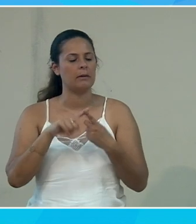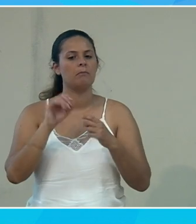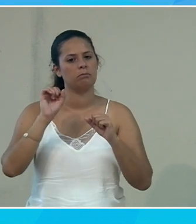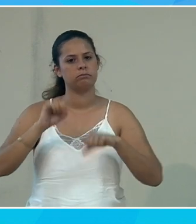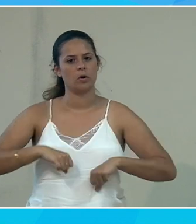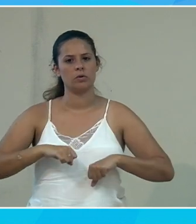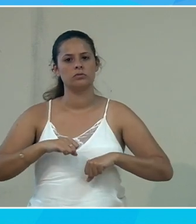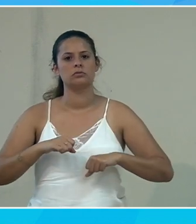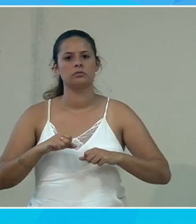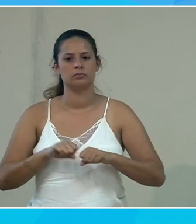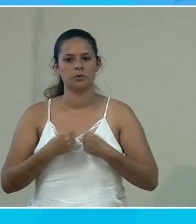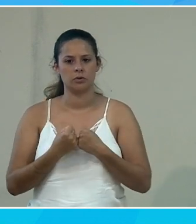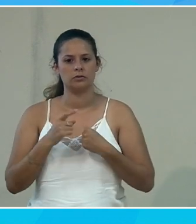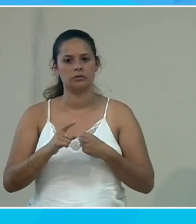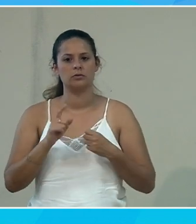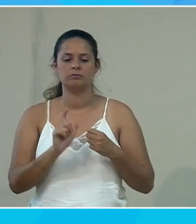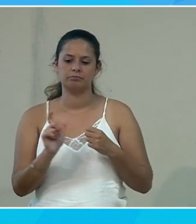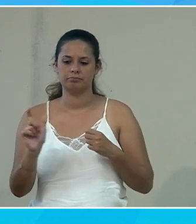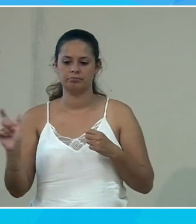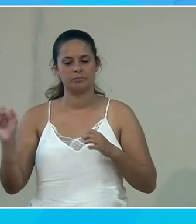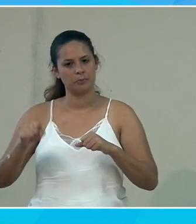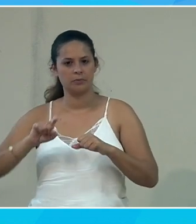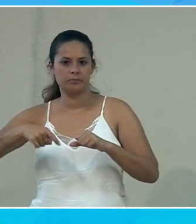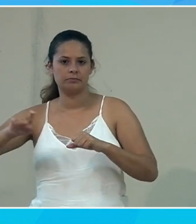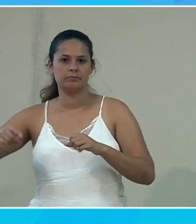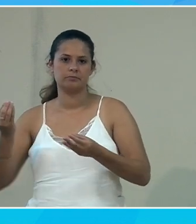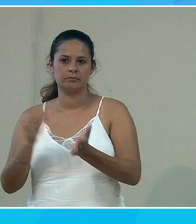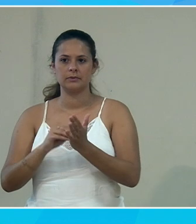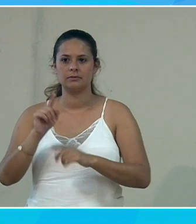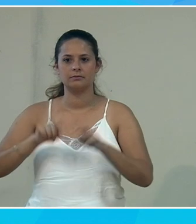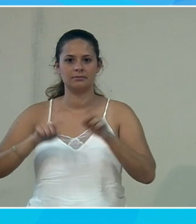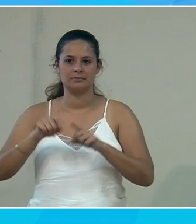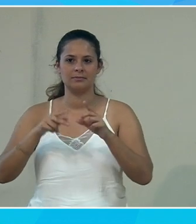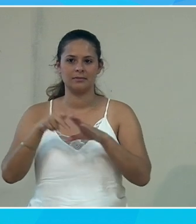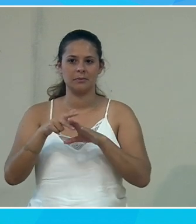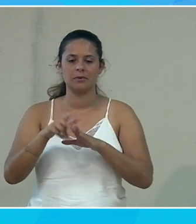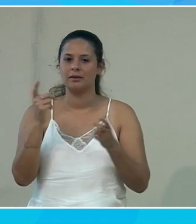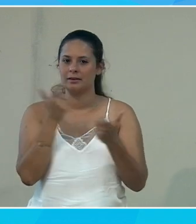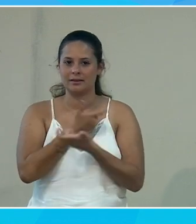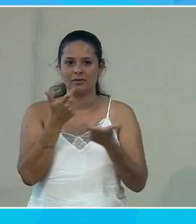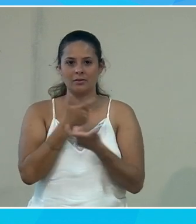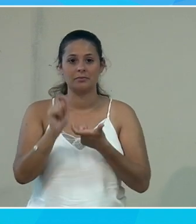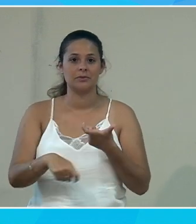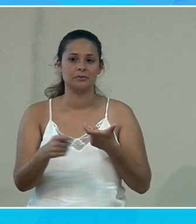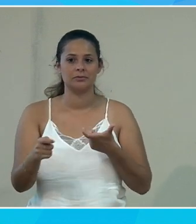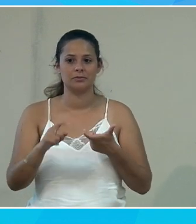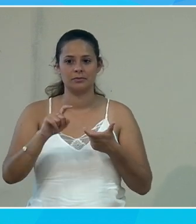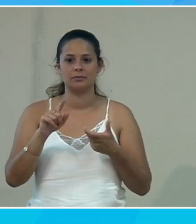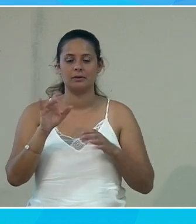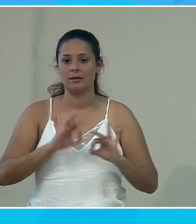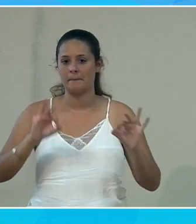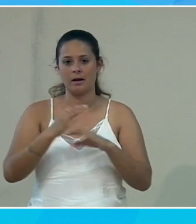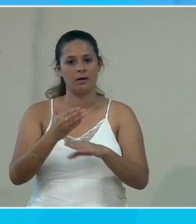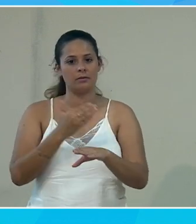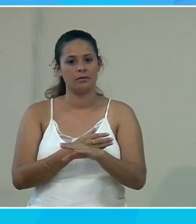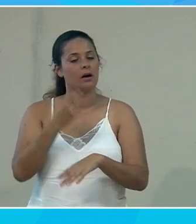comme ça de pouvoir dicter la ponctuation à la voix. Alors, j'ai entendu quelques rires au départ parce qu'effectivement, la ponctuation n'apparaissait